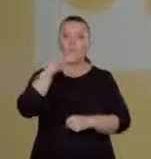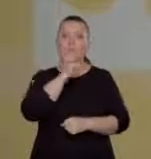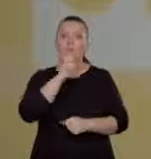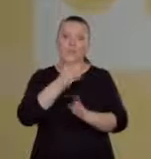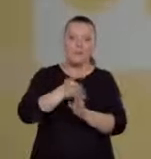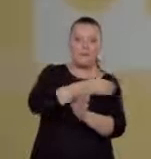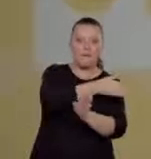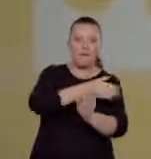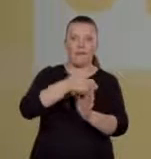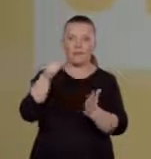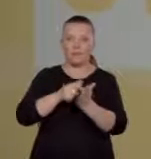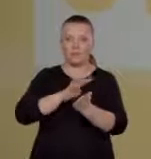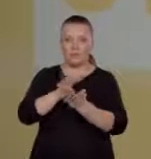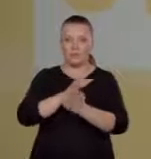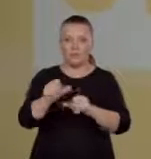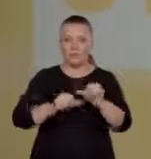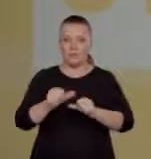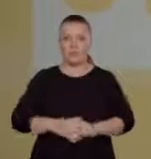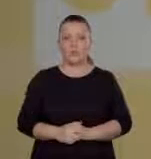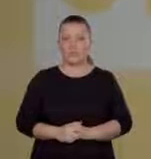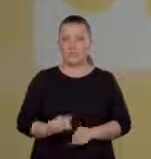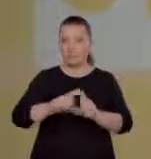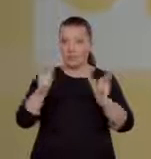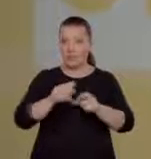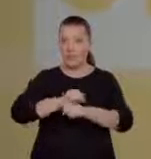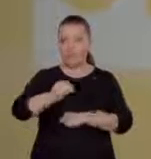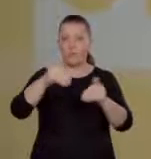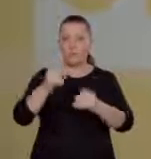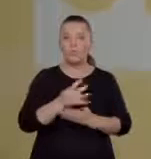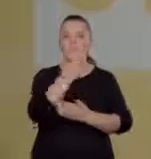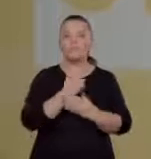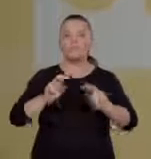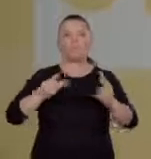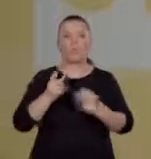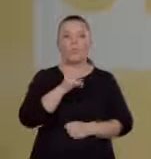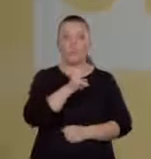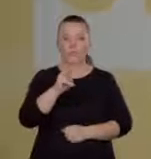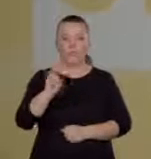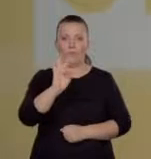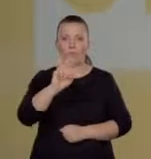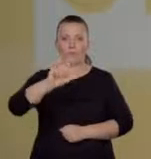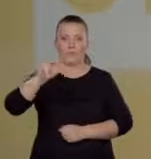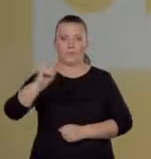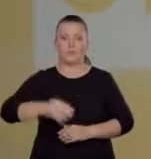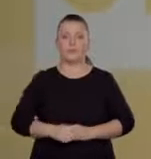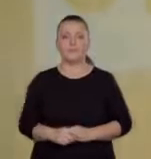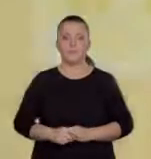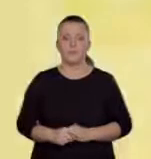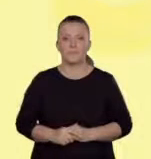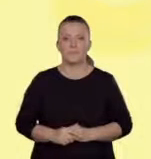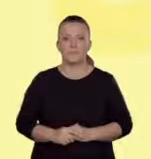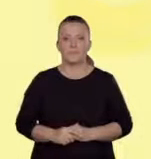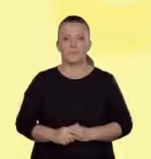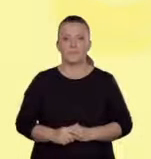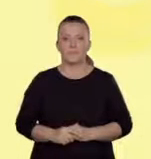obowiązującej do 2014 roku. Kompletny arkusz egzaminacyjny można pobrać ze strony Centralnej Komisji Egzaminacyjnej.